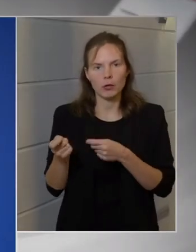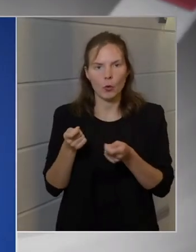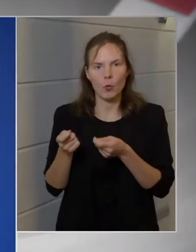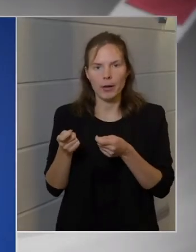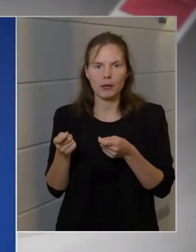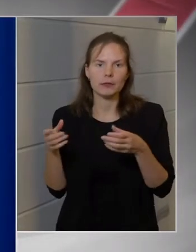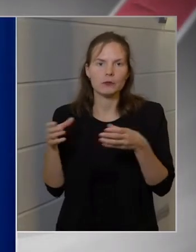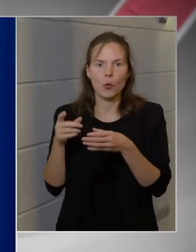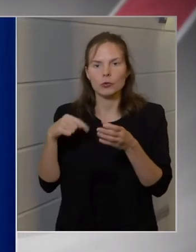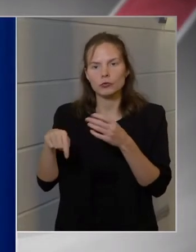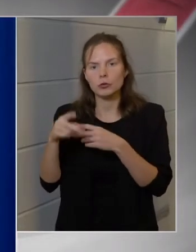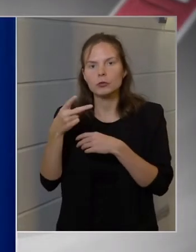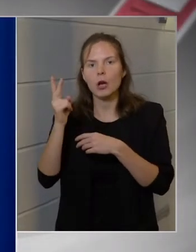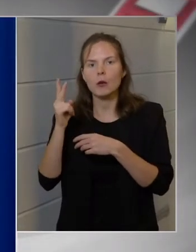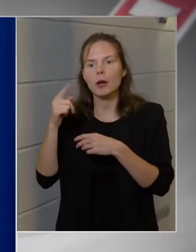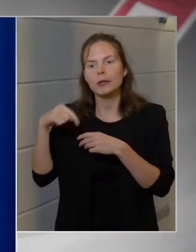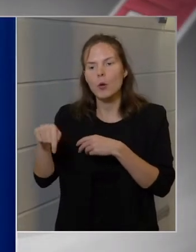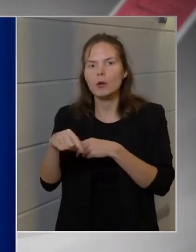körrel egyeztet.